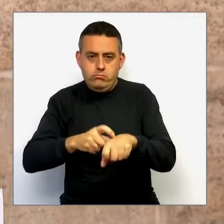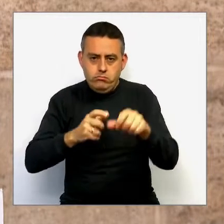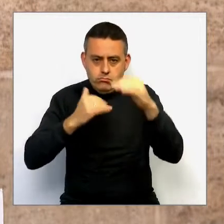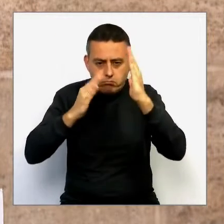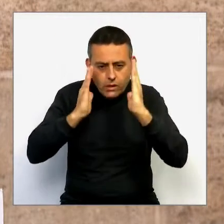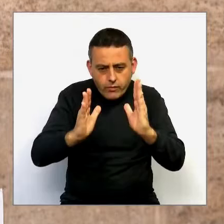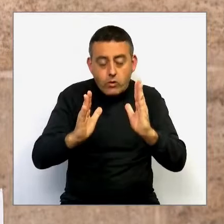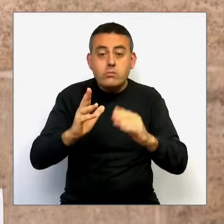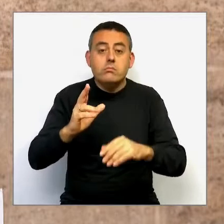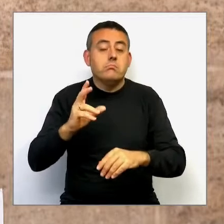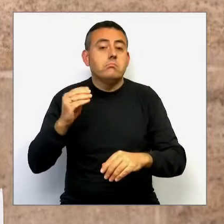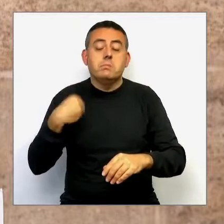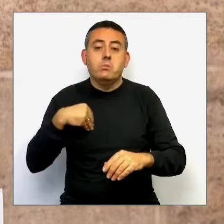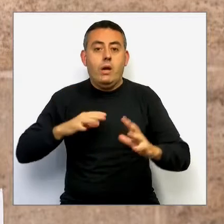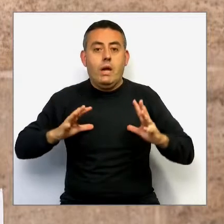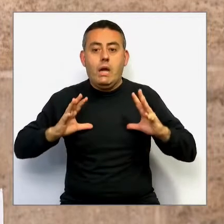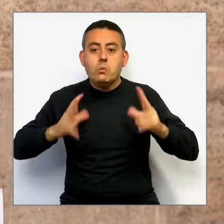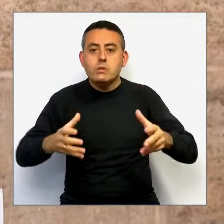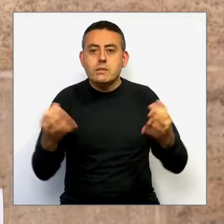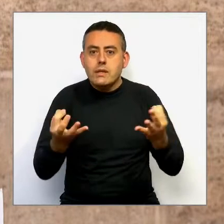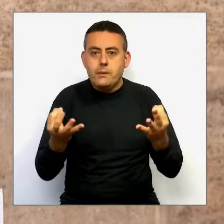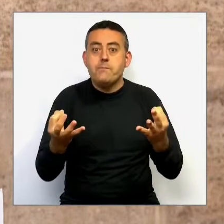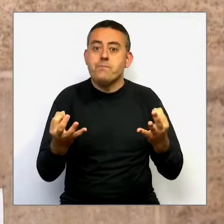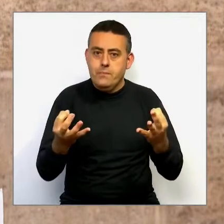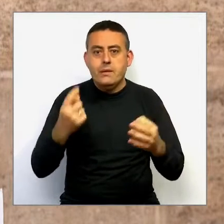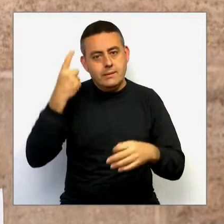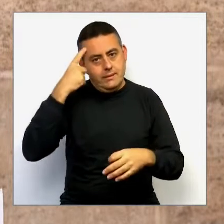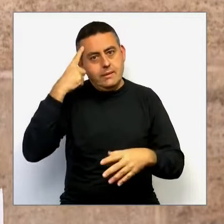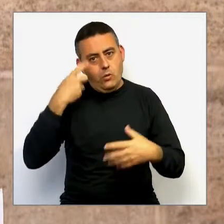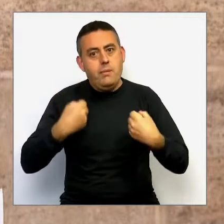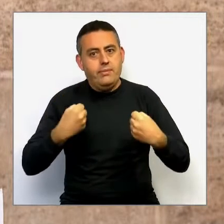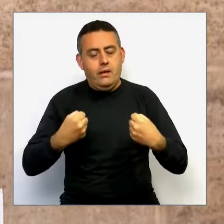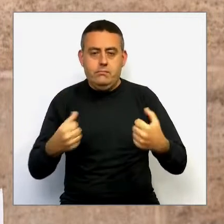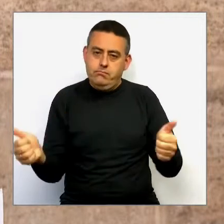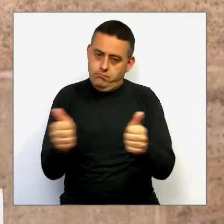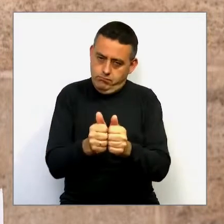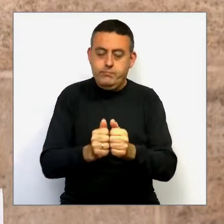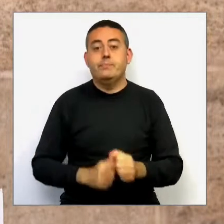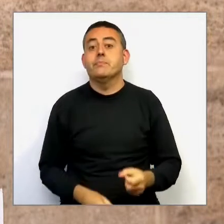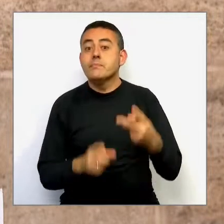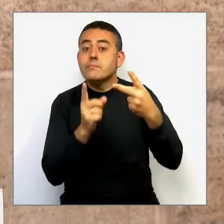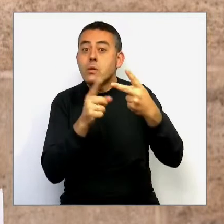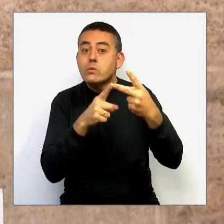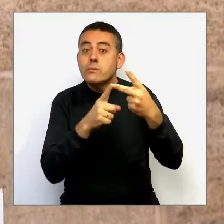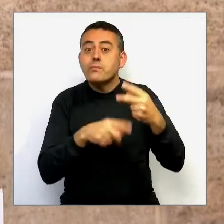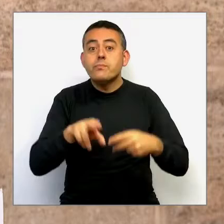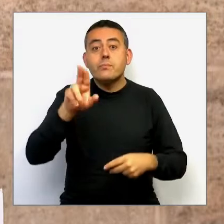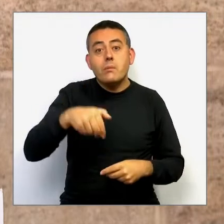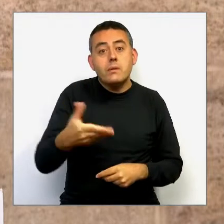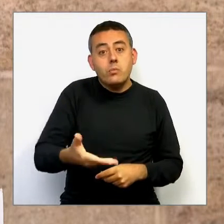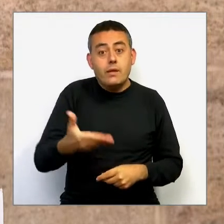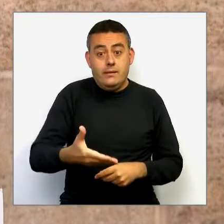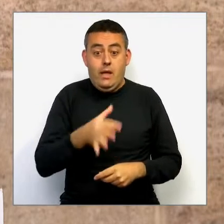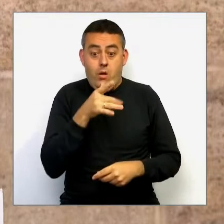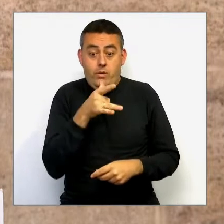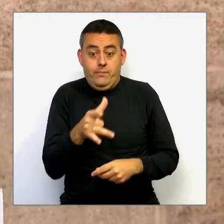també en l'acompanyament de la salut mental. El segon repte, evitar brots de desigualtat en la ciutat de la crisi.